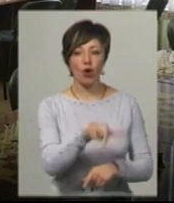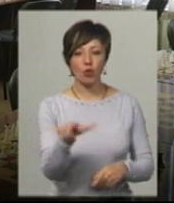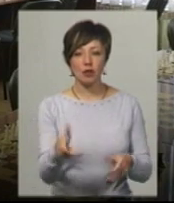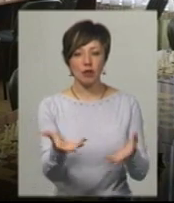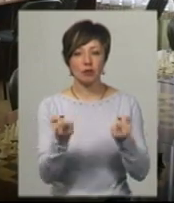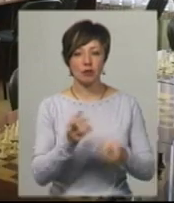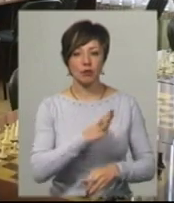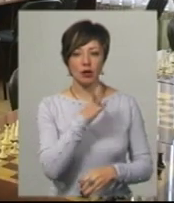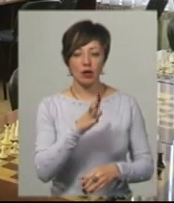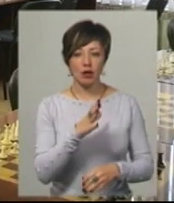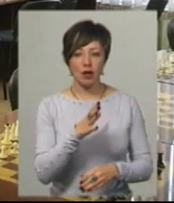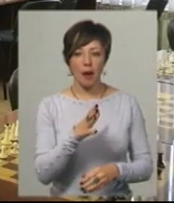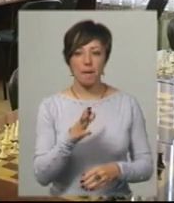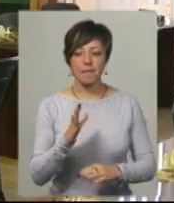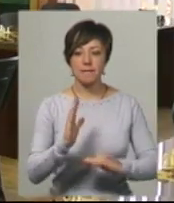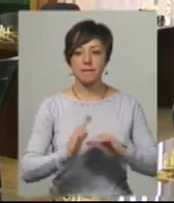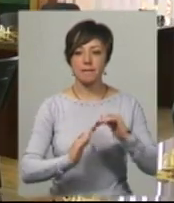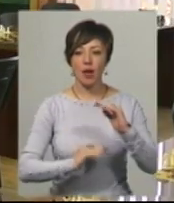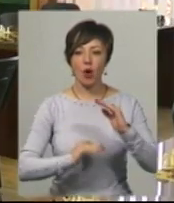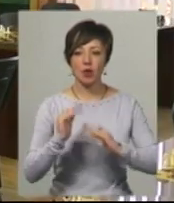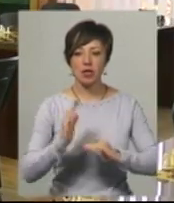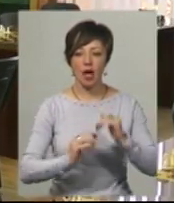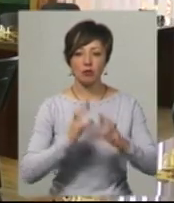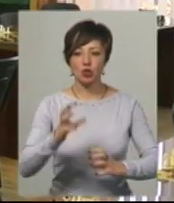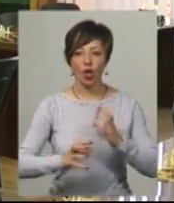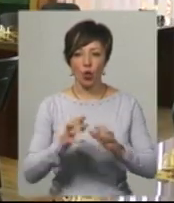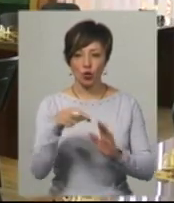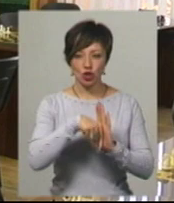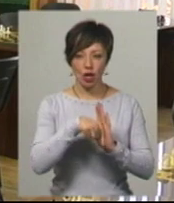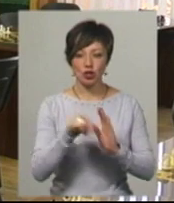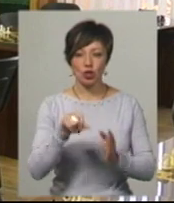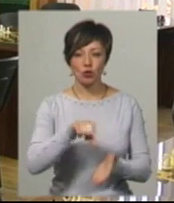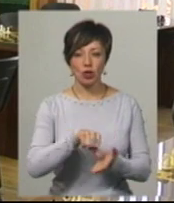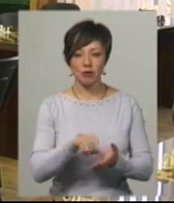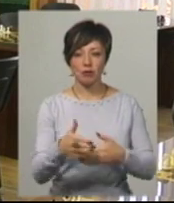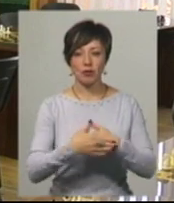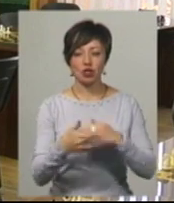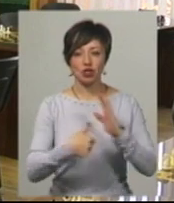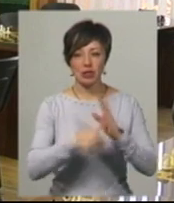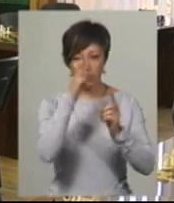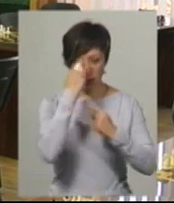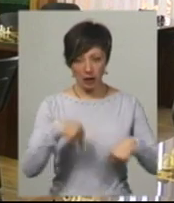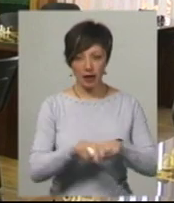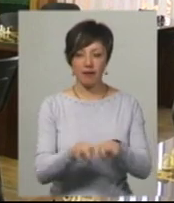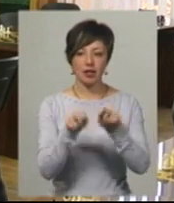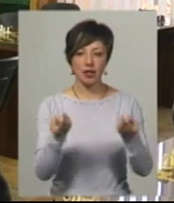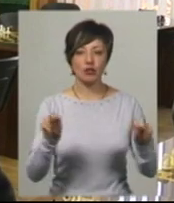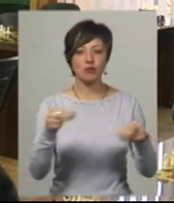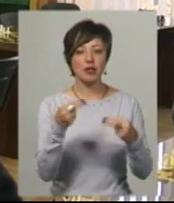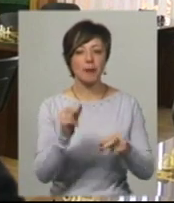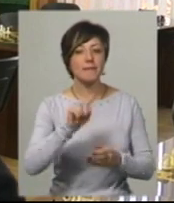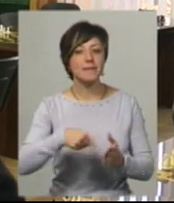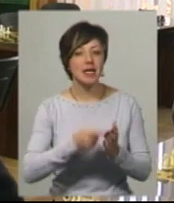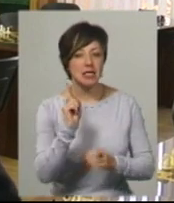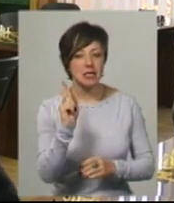отримали грасмейстерів міжнародного значення і участвували біля шести країн на відкритому чемпіонату